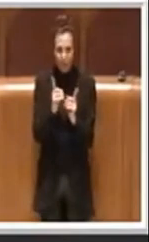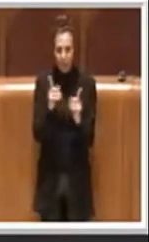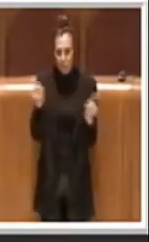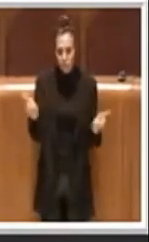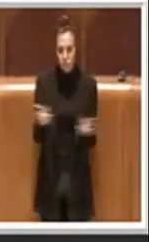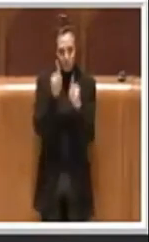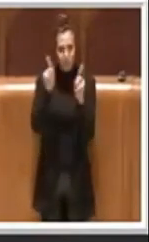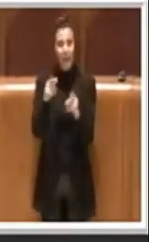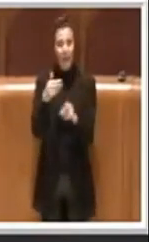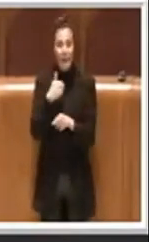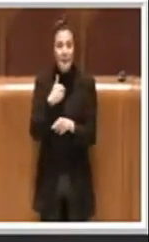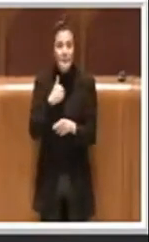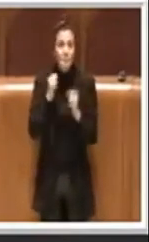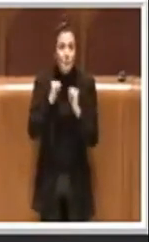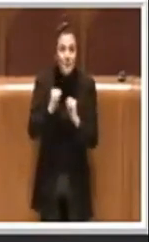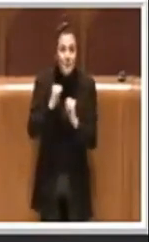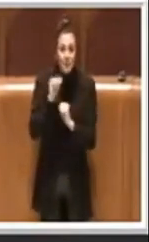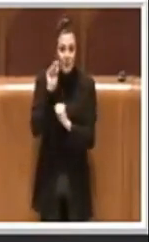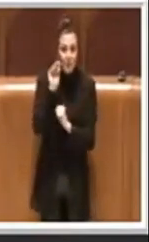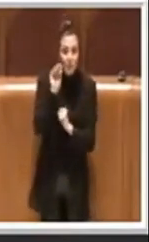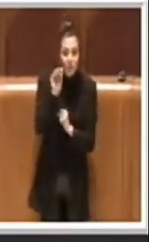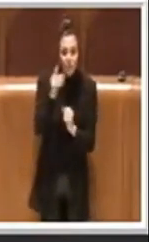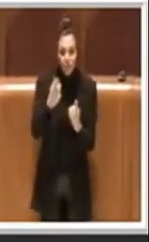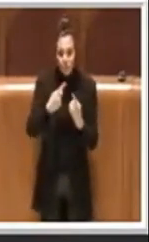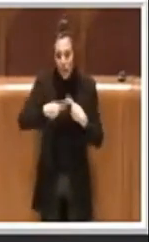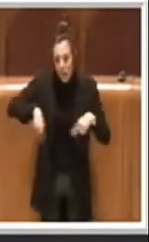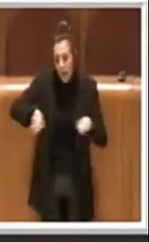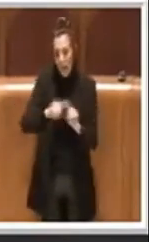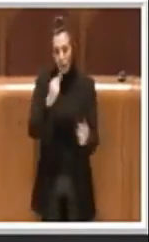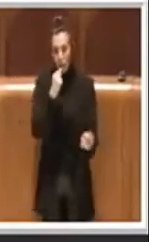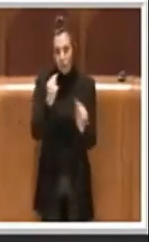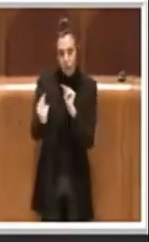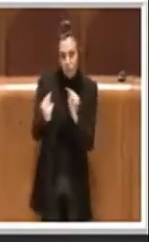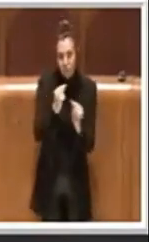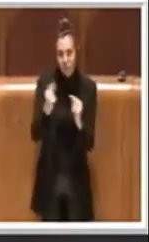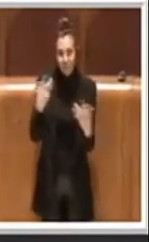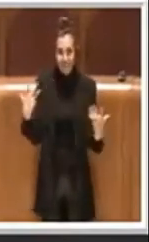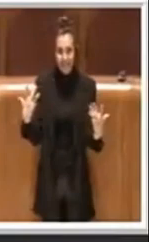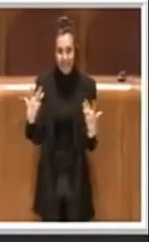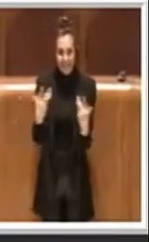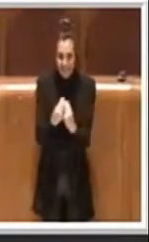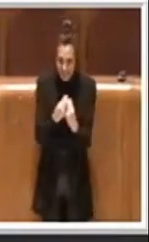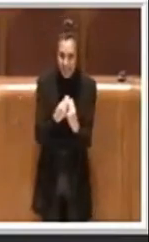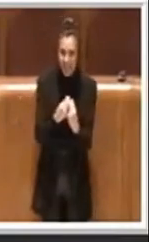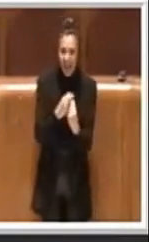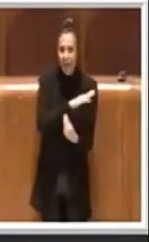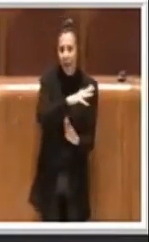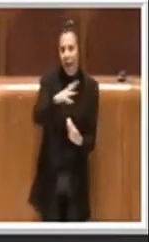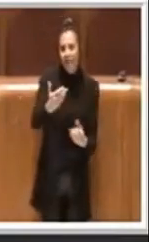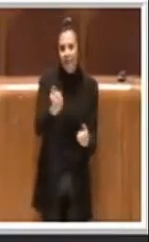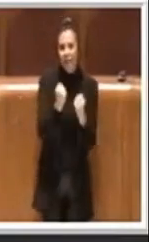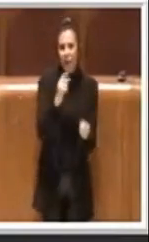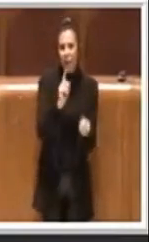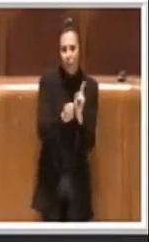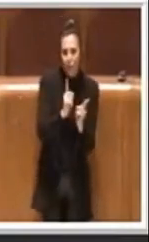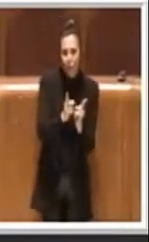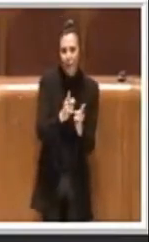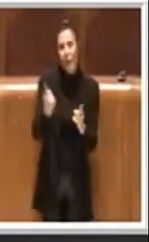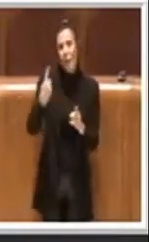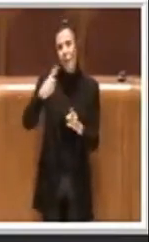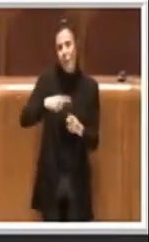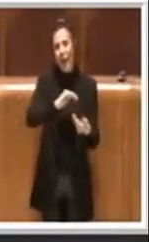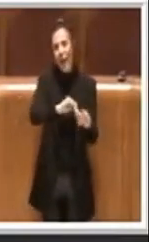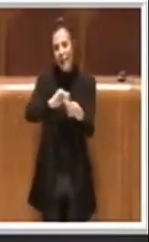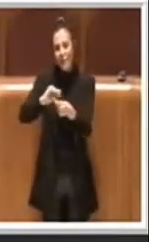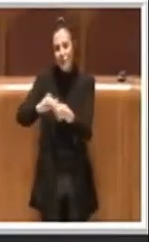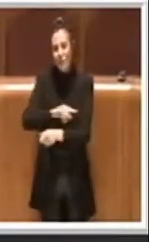ovviamente la possibilità di discuterne appunto in aula insieme insieme ovviamente alle altre forze politiche insieme soprattutto alle associazioni